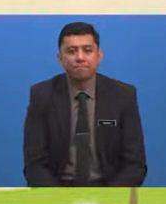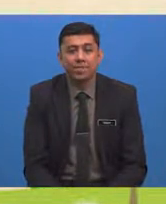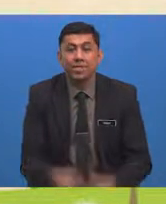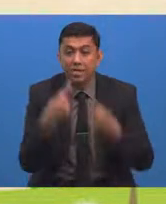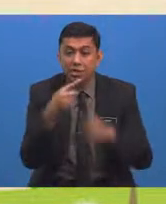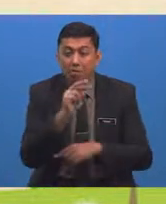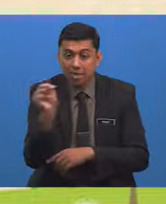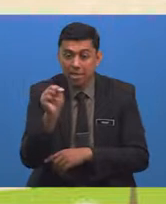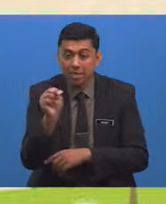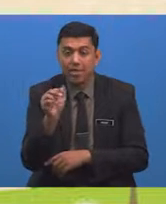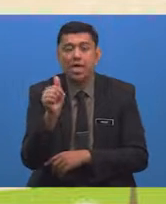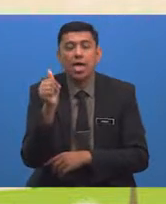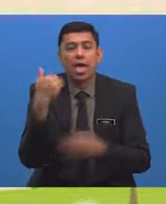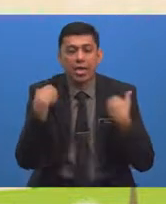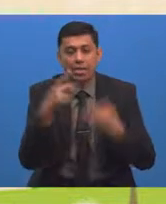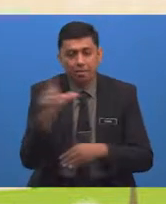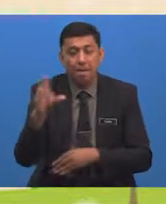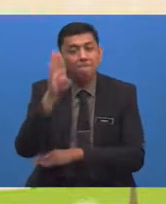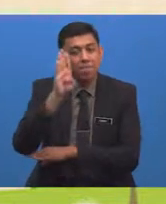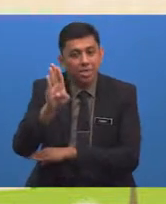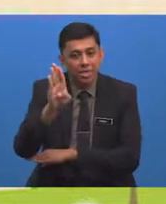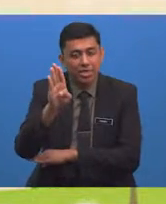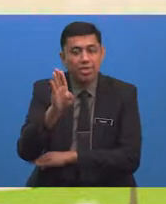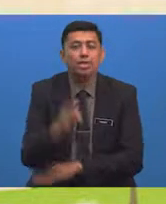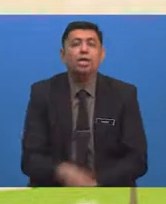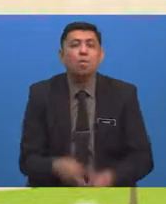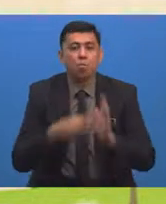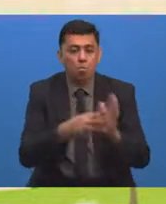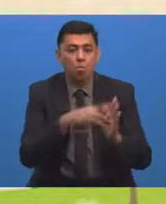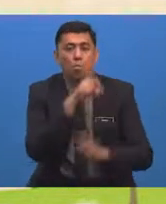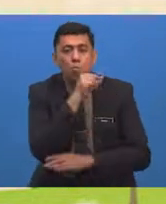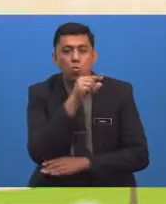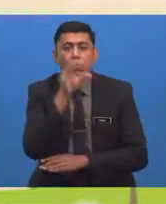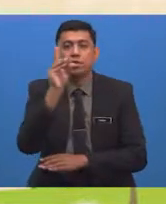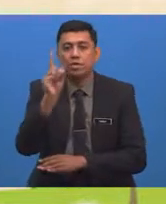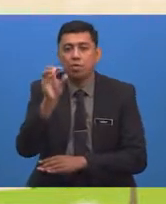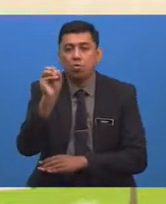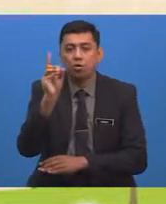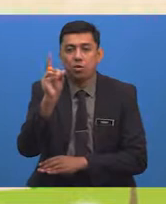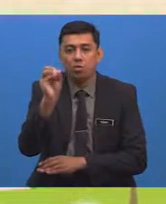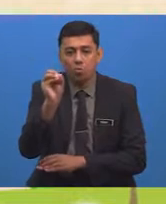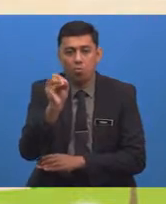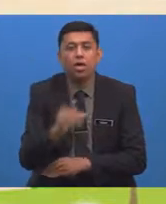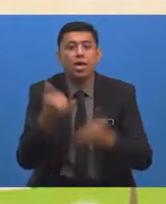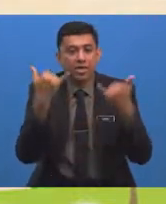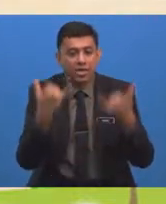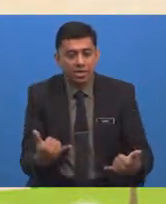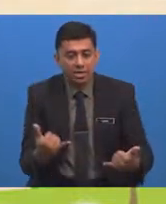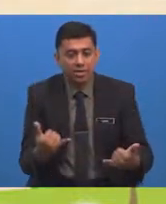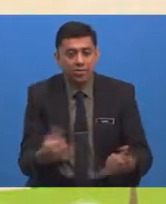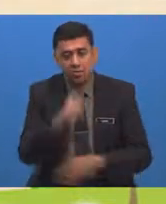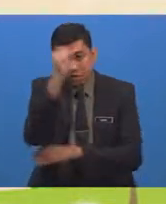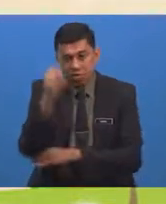Jawapannya Adalah B Mewakili Burung Dodo Sekarang